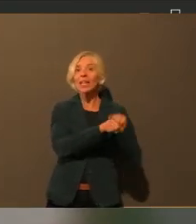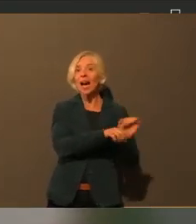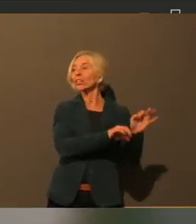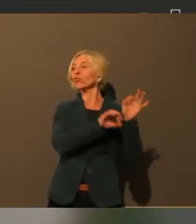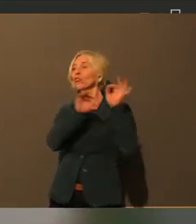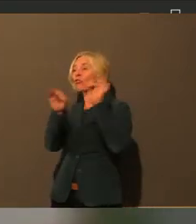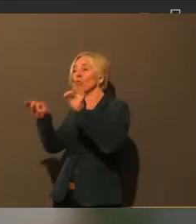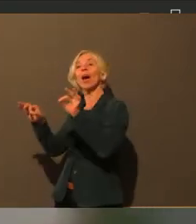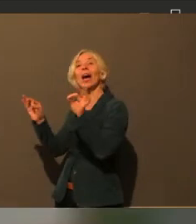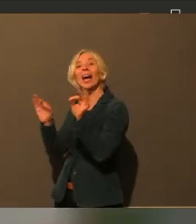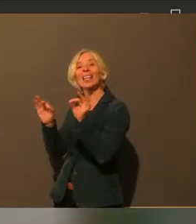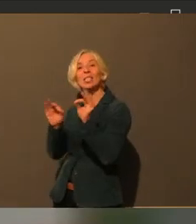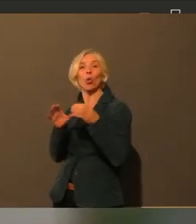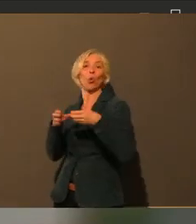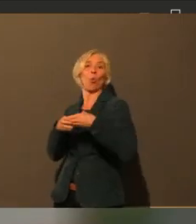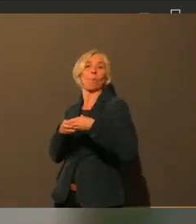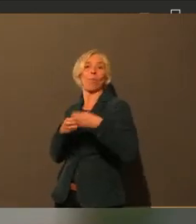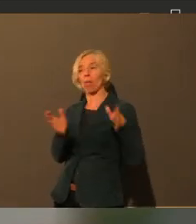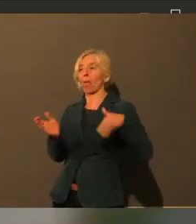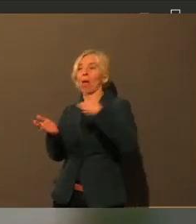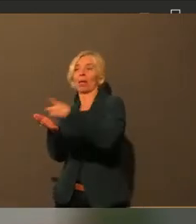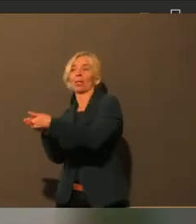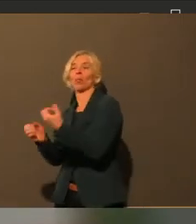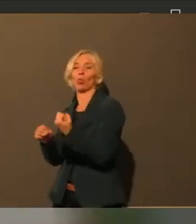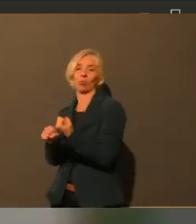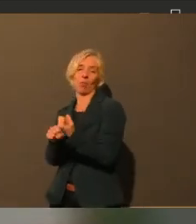nutzen wollen. Nur mal so als Gedanke genommen.